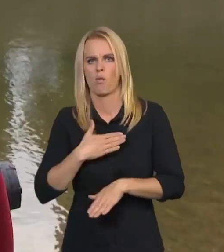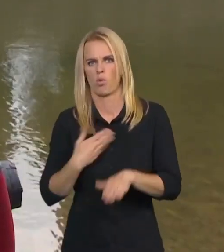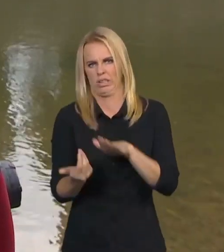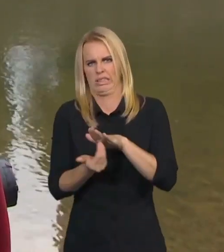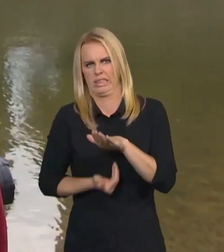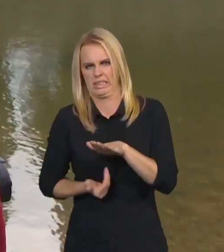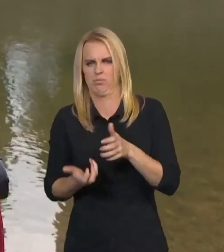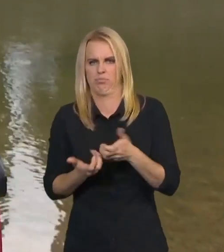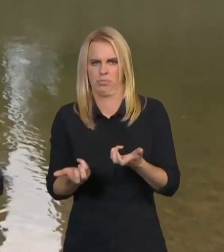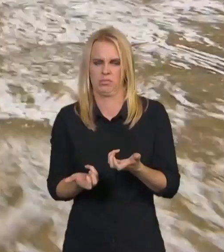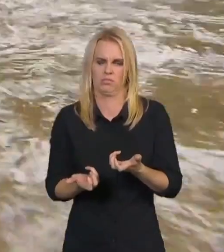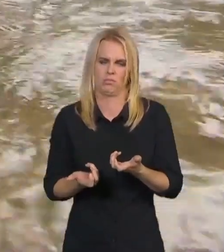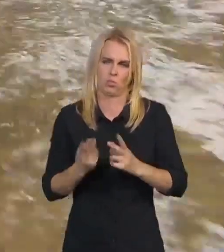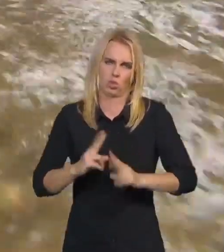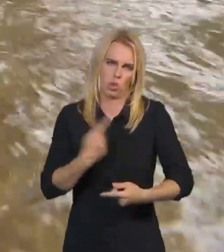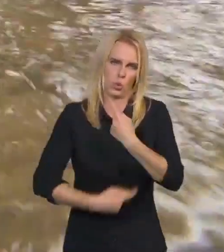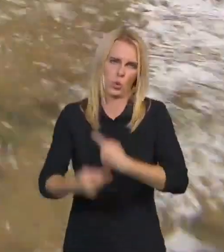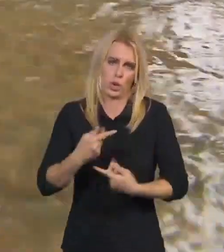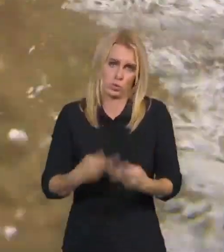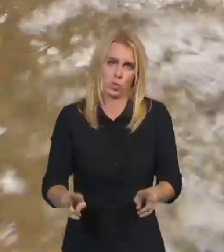Jsou tady skla rozbité.